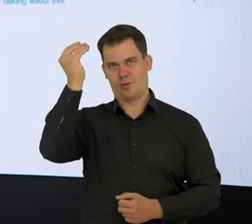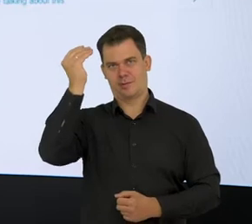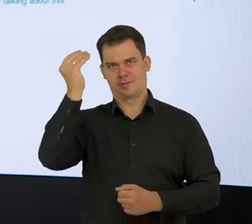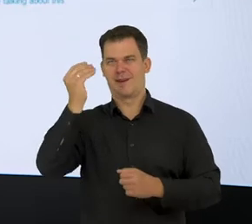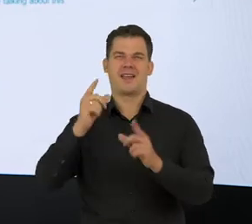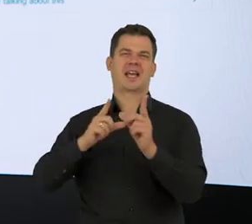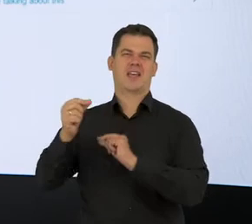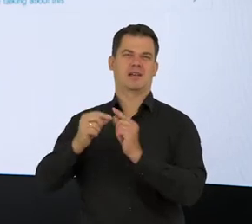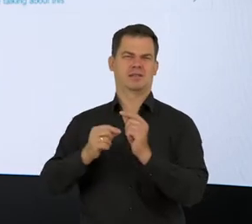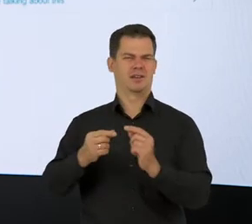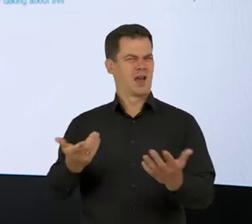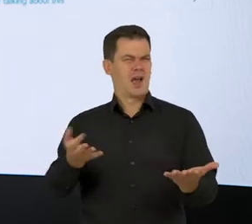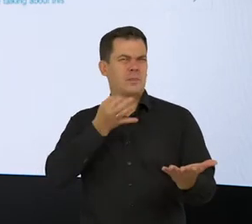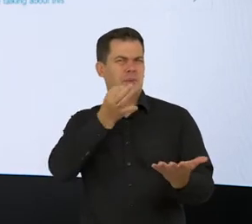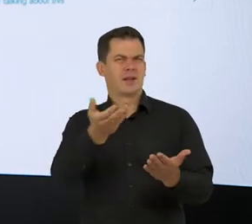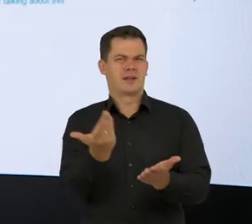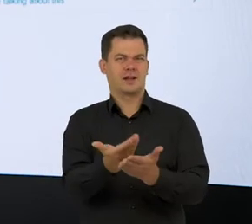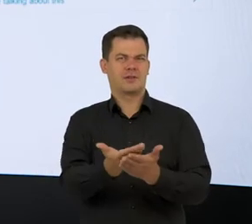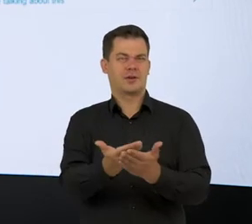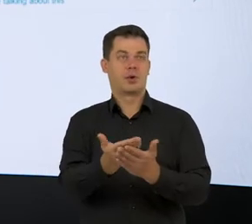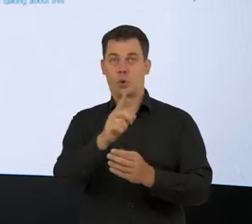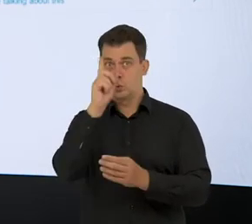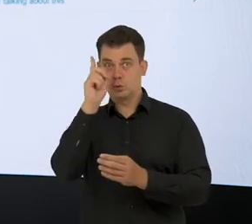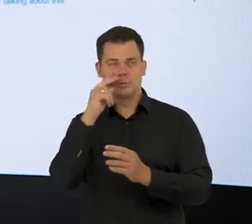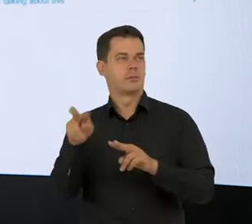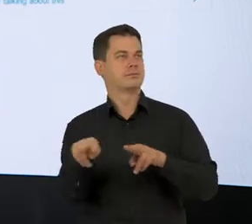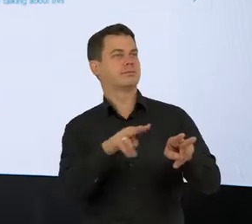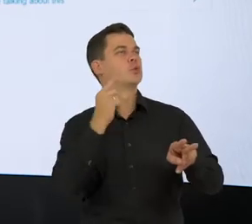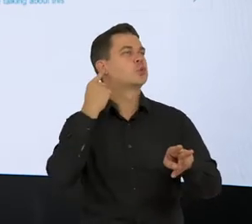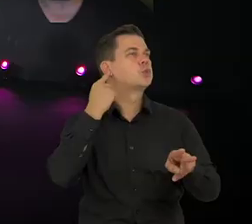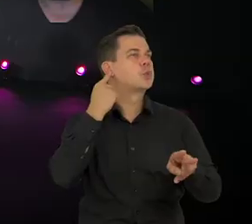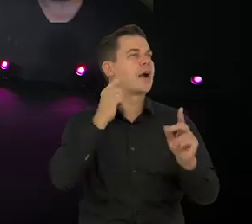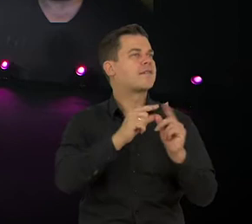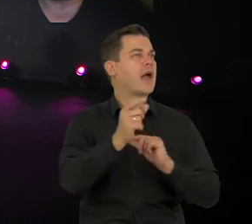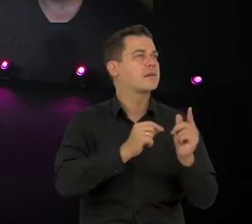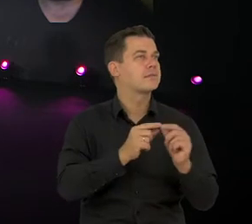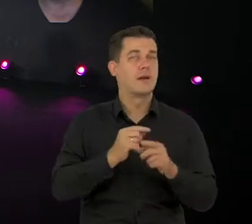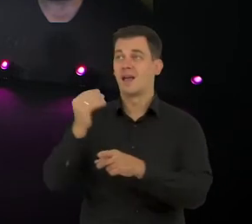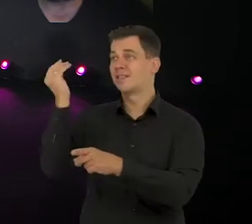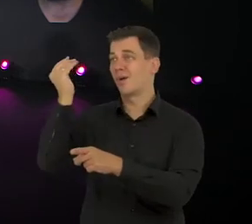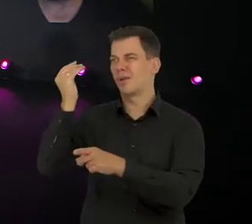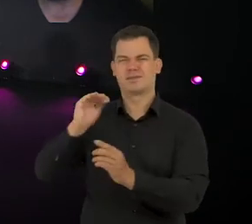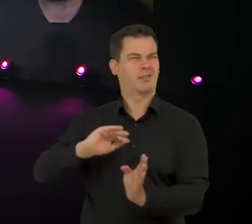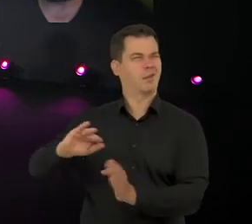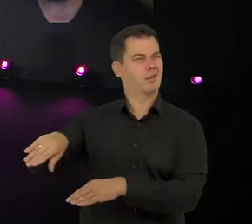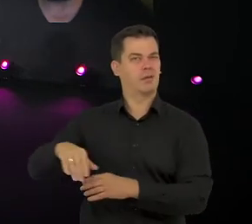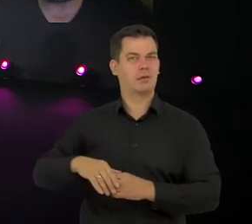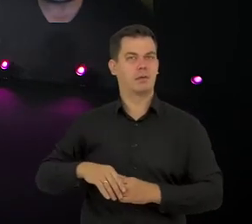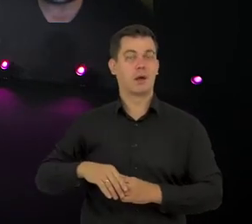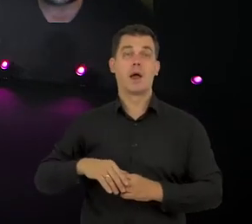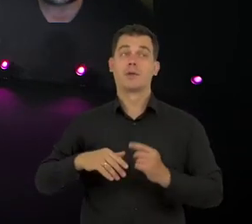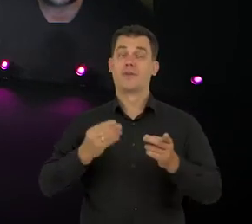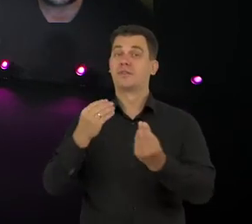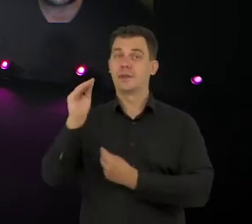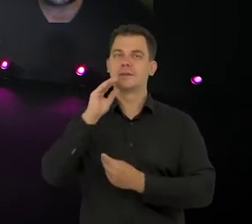naukowców, nie celebrytów. Dlaczego jest tak, że ludzie bardziej ufają celebrytom niż naukowcy? Dlatego, że mają dużo silniejszą